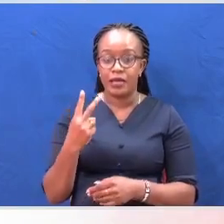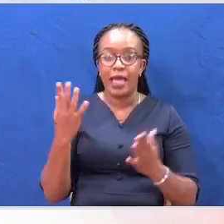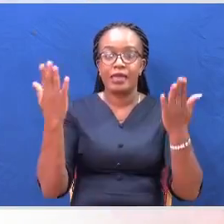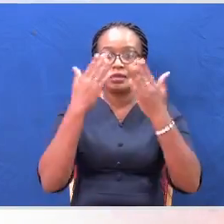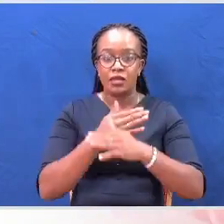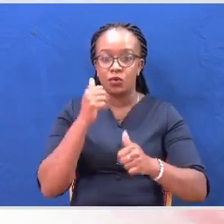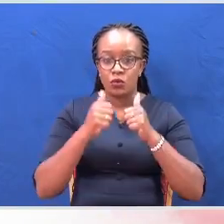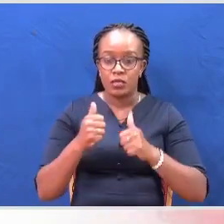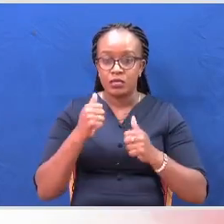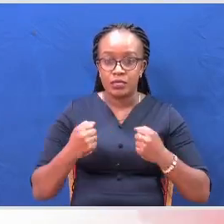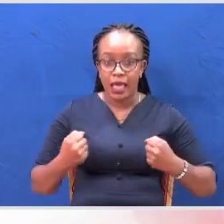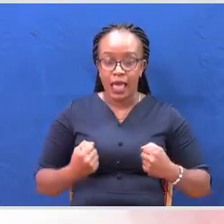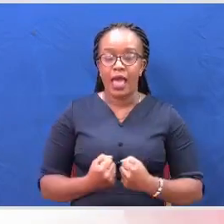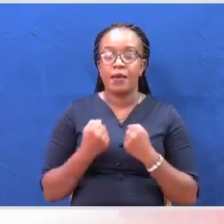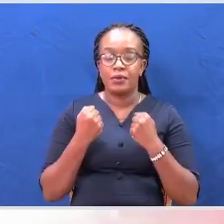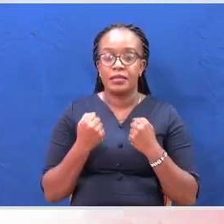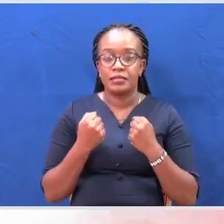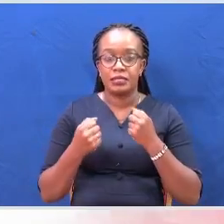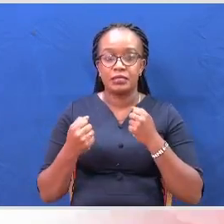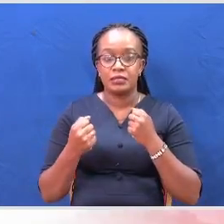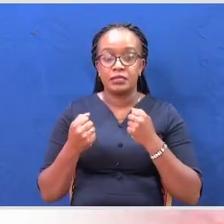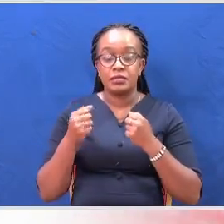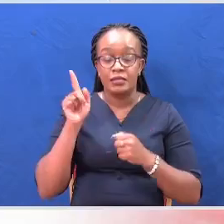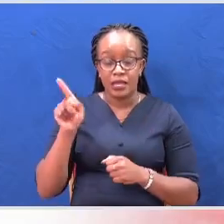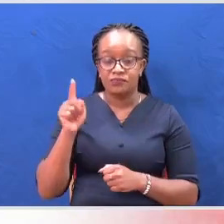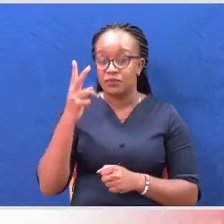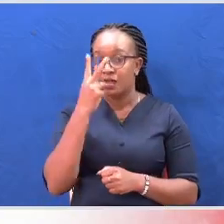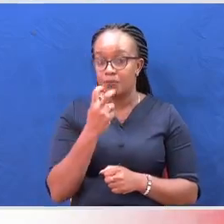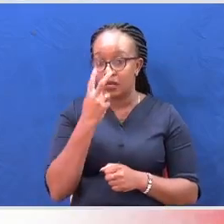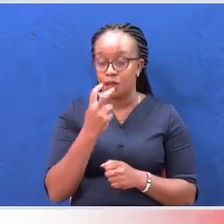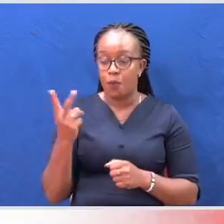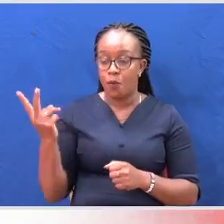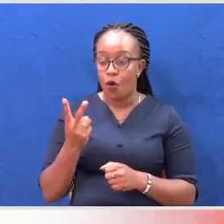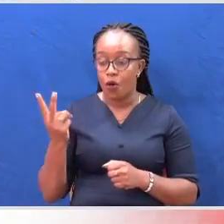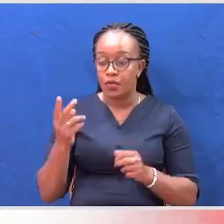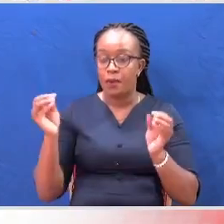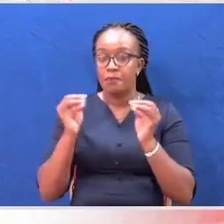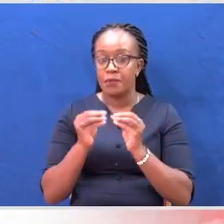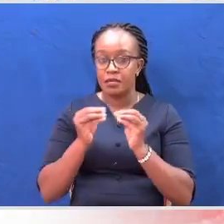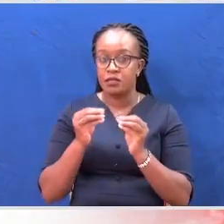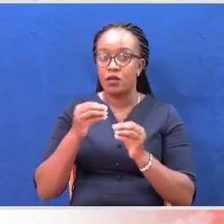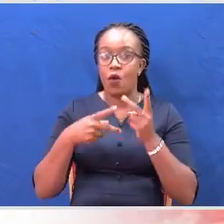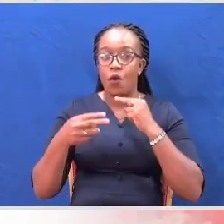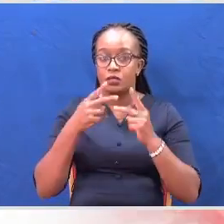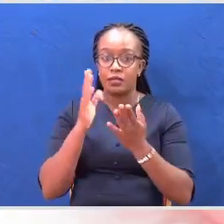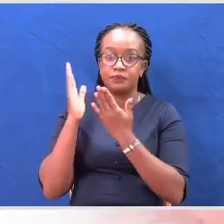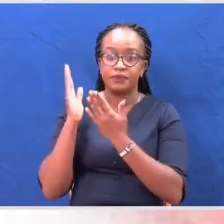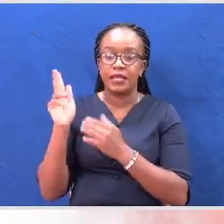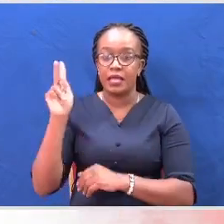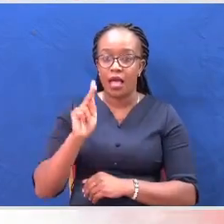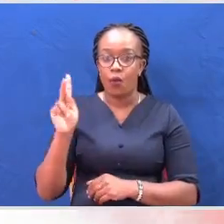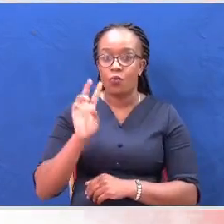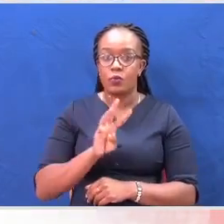tukio hilo lakinya amali na dai wa kutendeka, mshukiwa na Velvin walipatana katika hoteli ya Sinot, eneo la kahawa